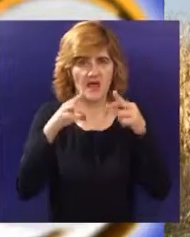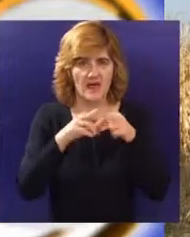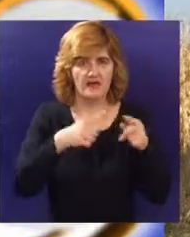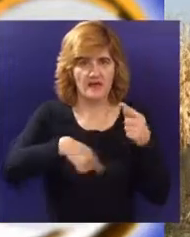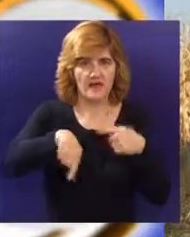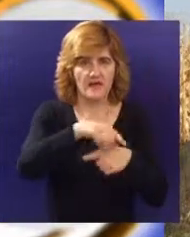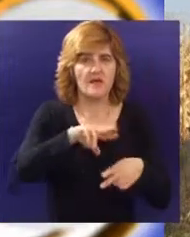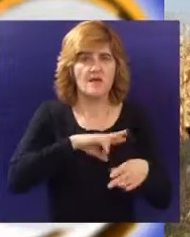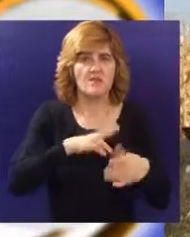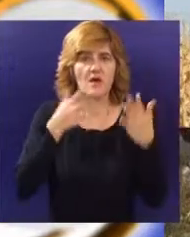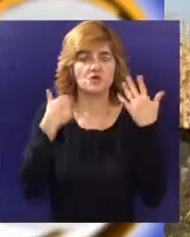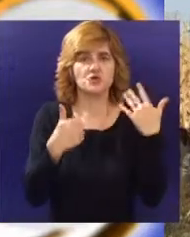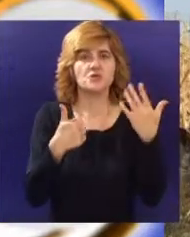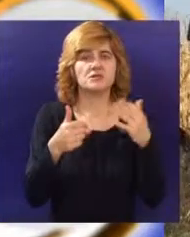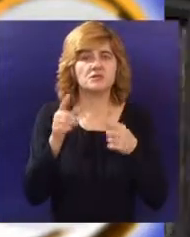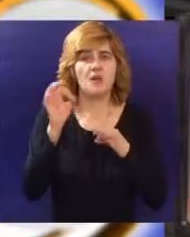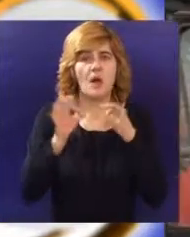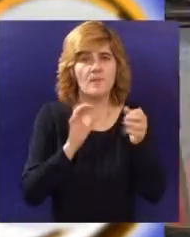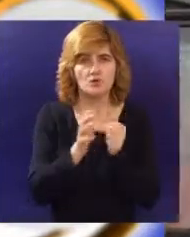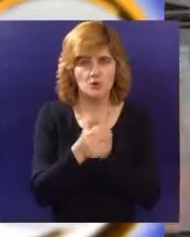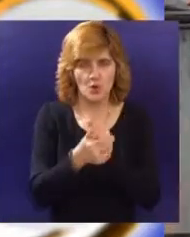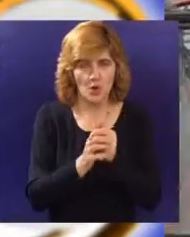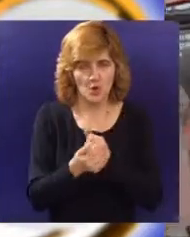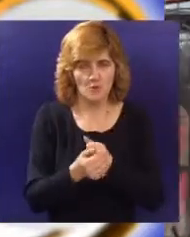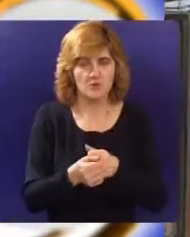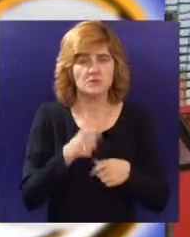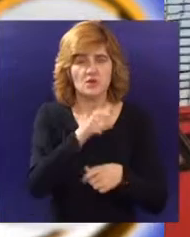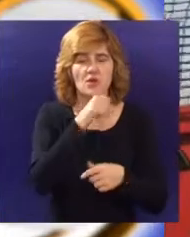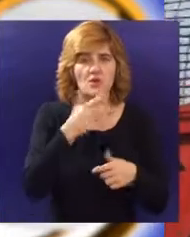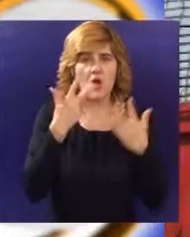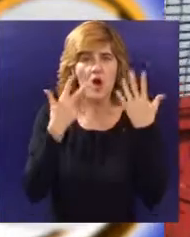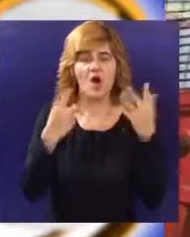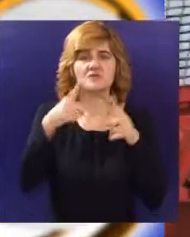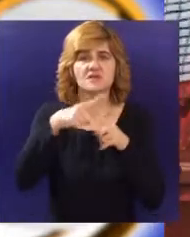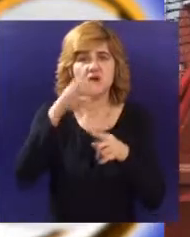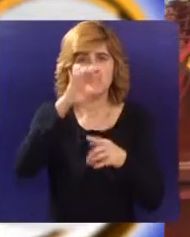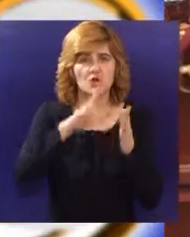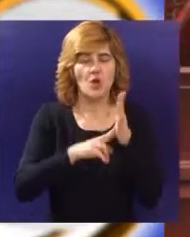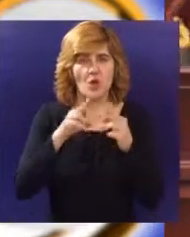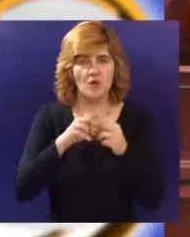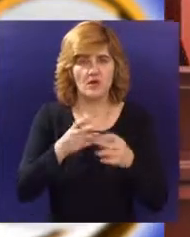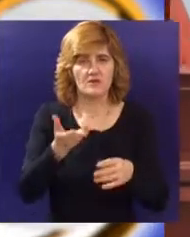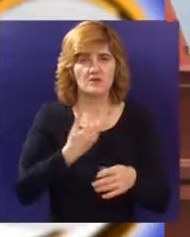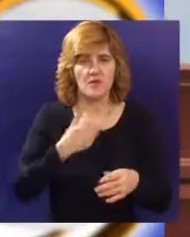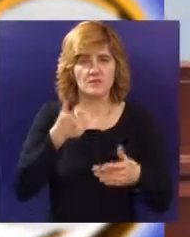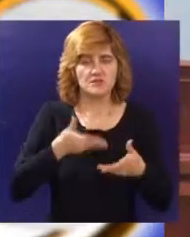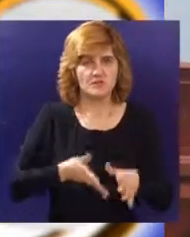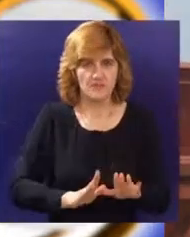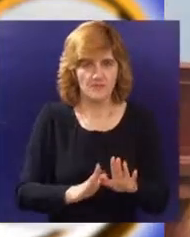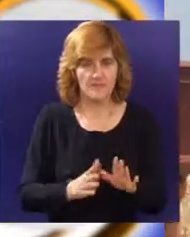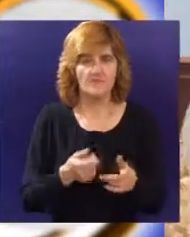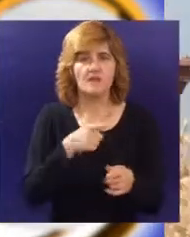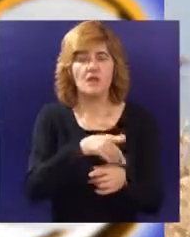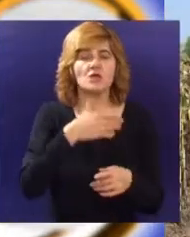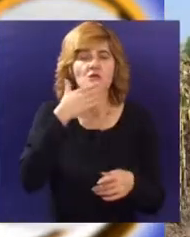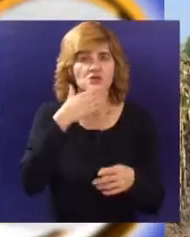60% kukuruza sa prinosima od skoro 8 tona po hektaru što uz trenutne cene zadovoljava. Šećerna repa je takođe izvađena